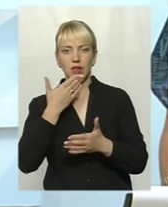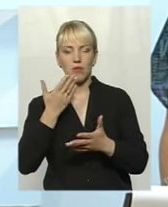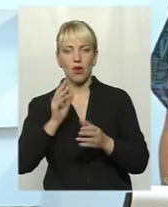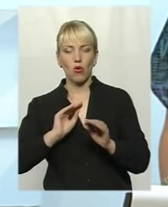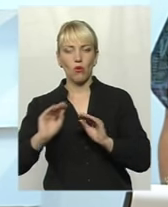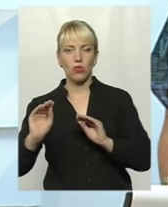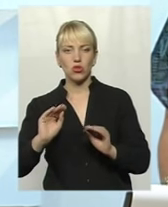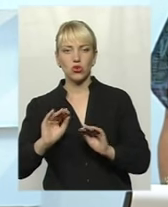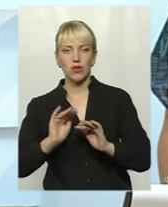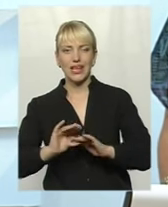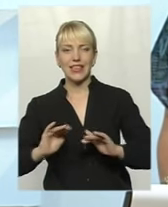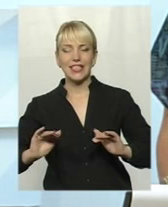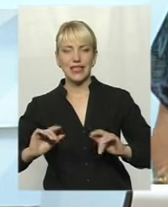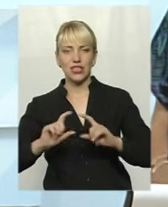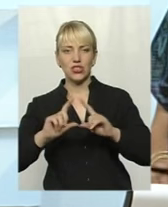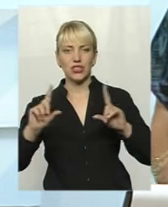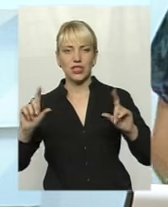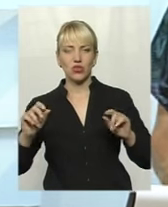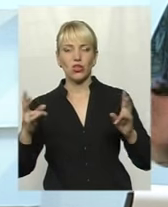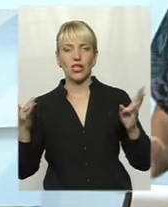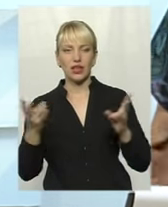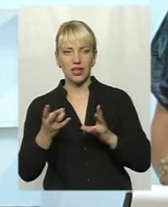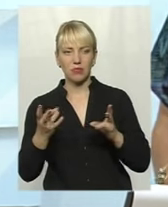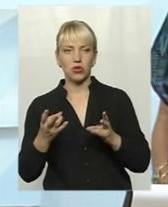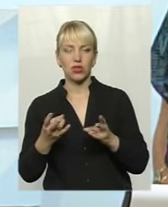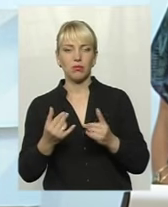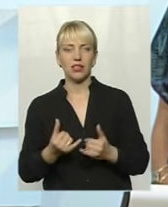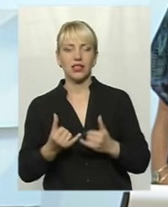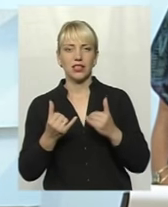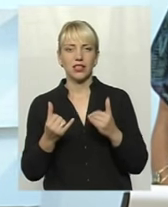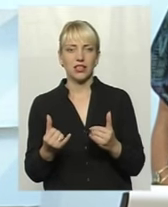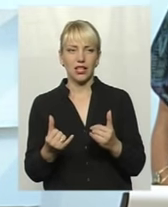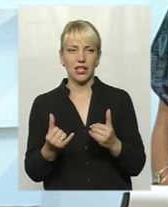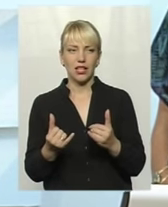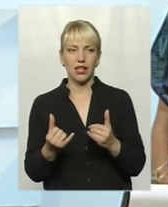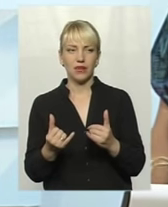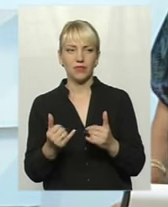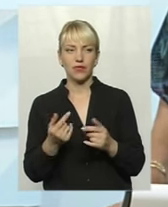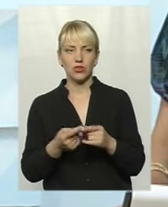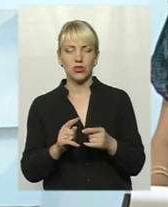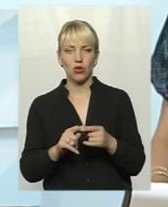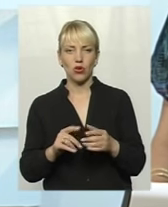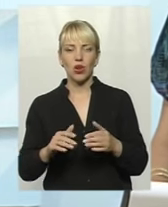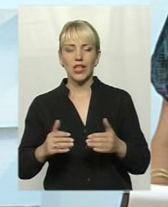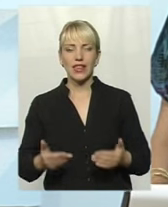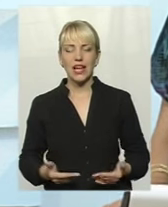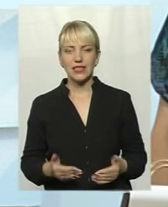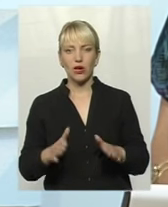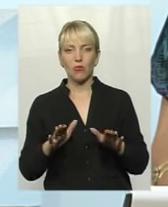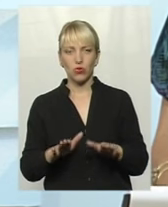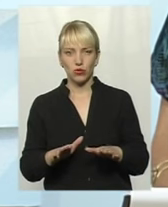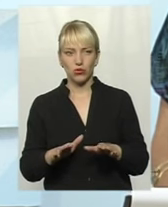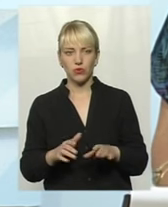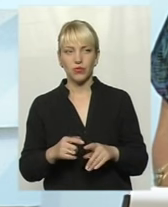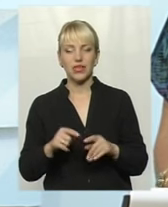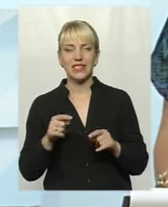садок, який конче не потрібен для цього населеного пункту, адже, по-перше,